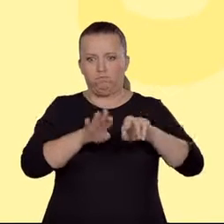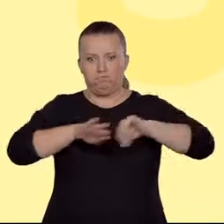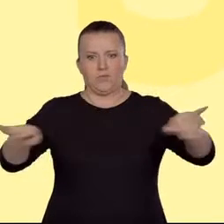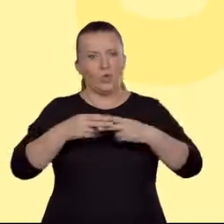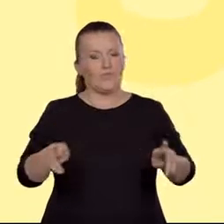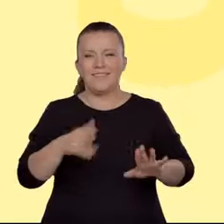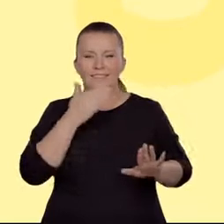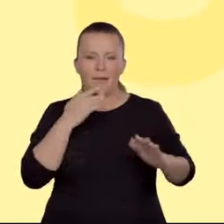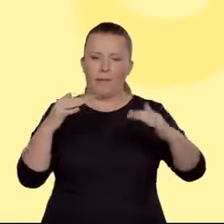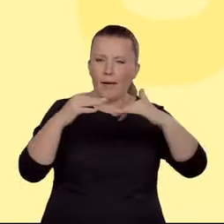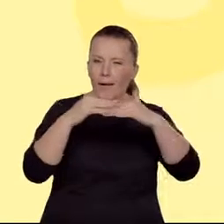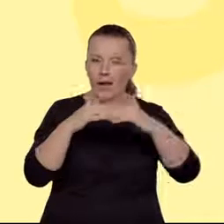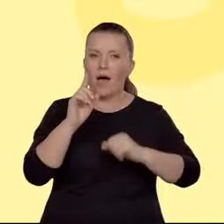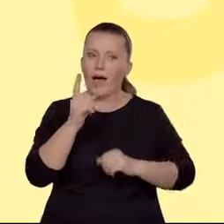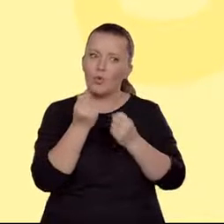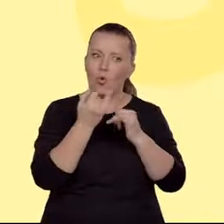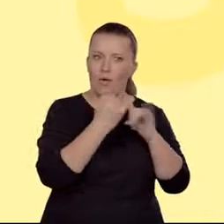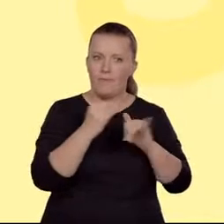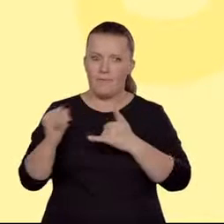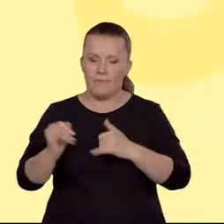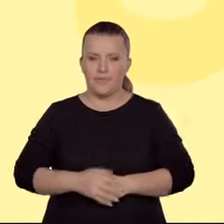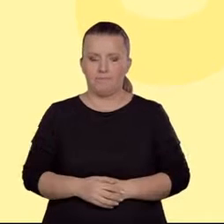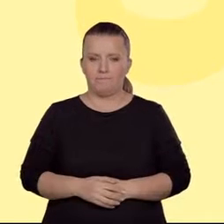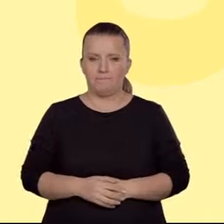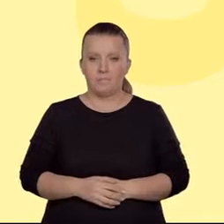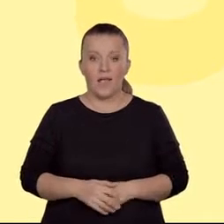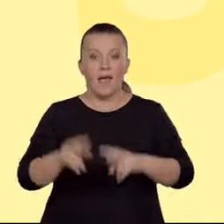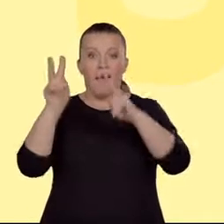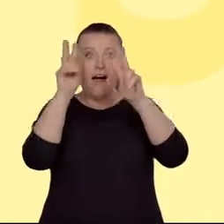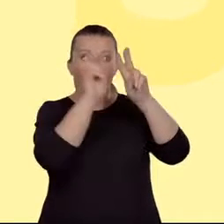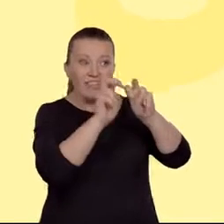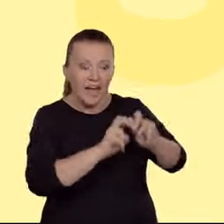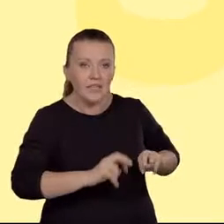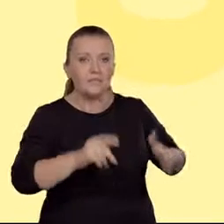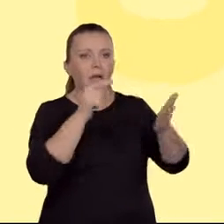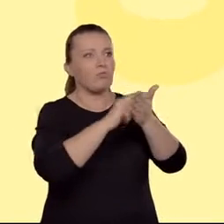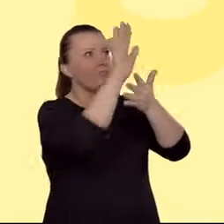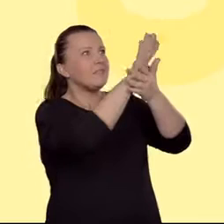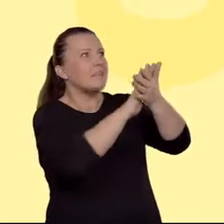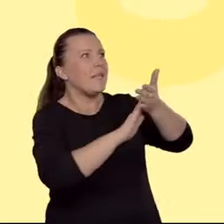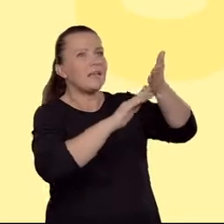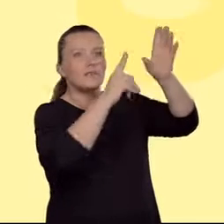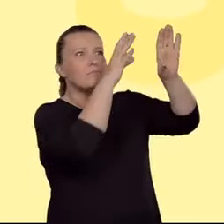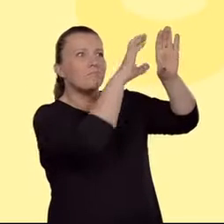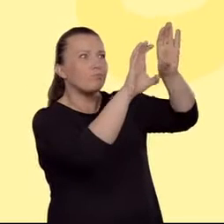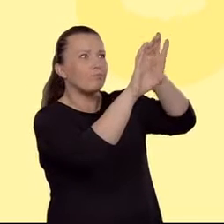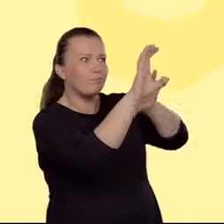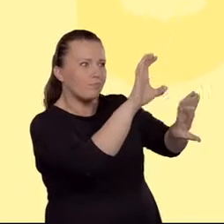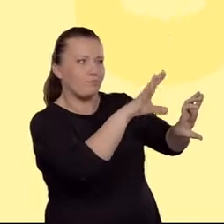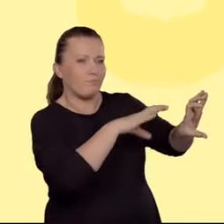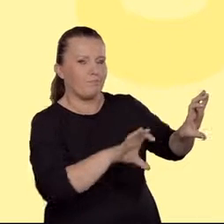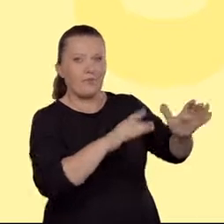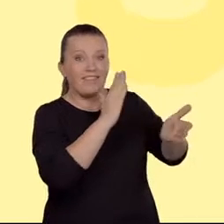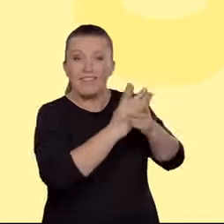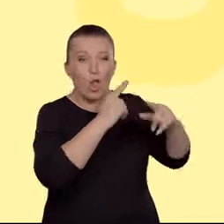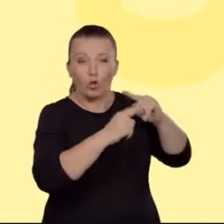zdawać sobie sprawę z ich odmienności. Ważne, aby pamiętać, że analiza jest dokładnym rozłożeniem tekstu na elementy składowe i nie dotyczy to tylko